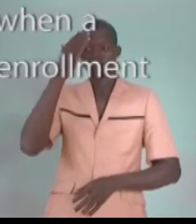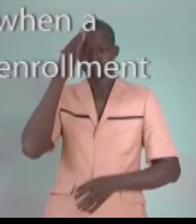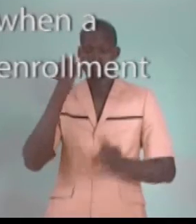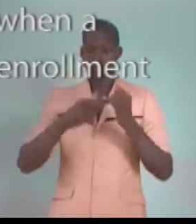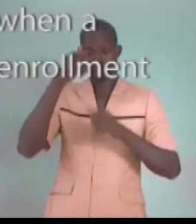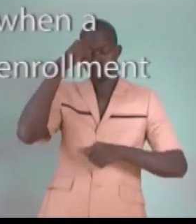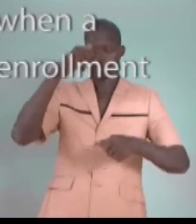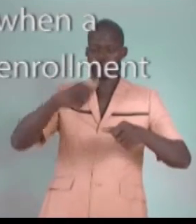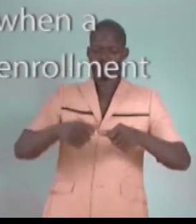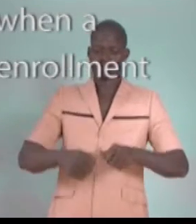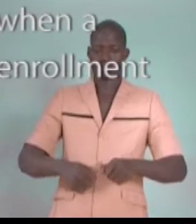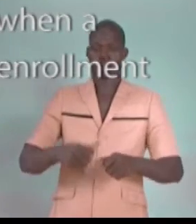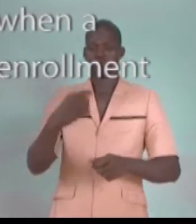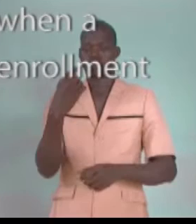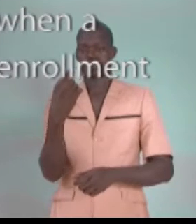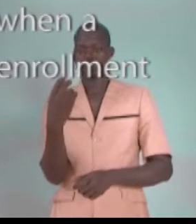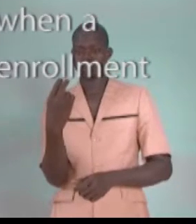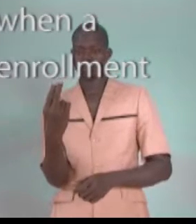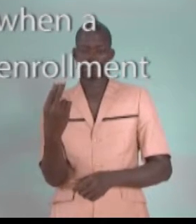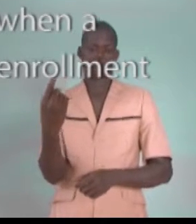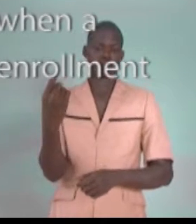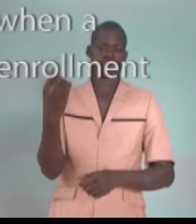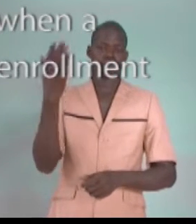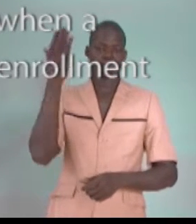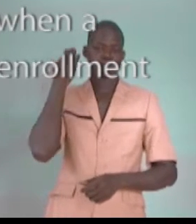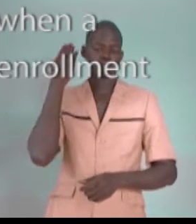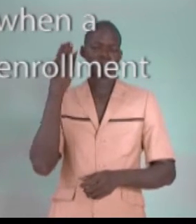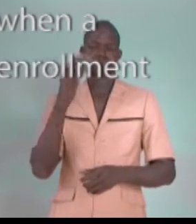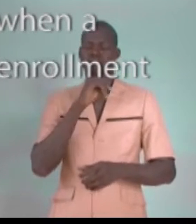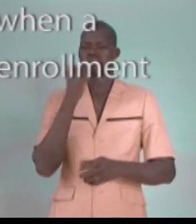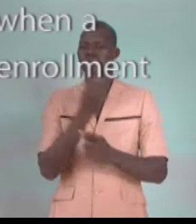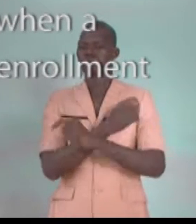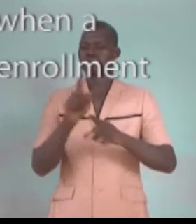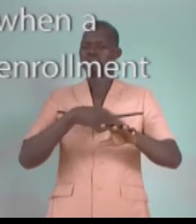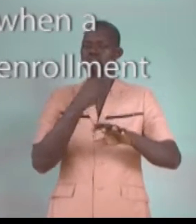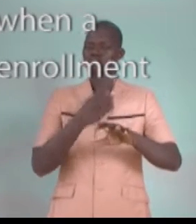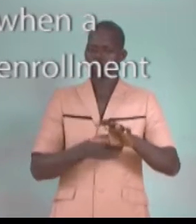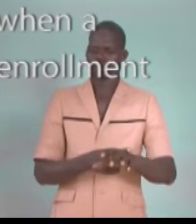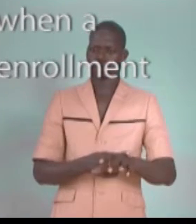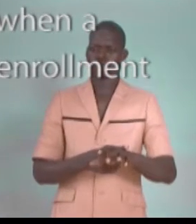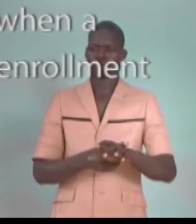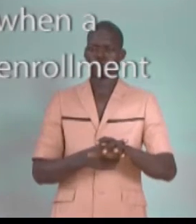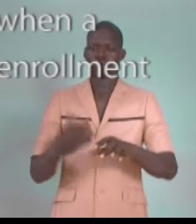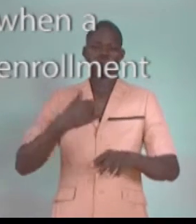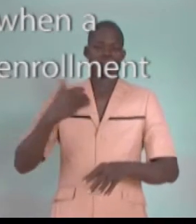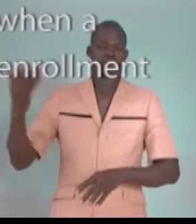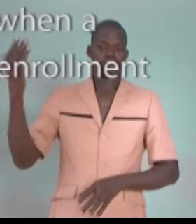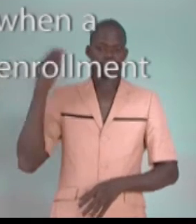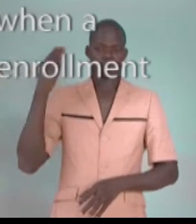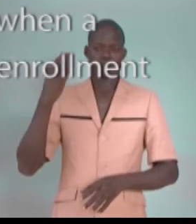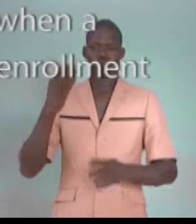on se rappelle un passé pas très lointain, il y avait des